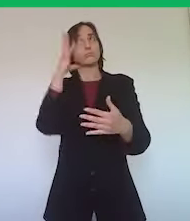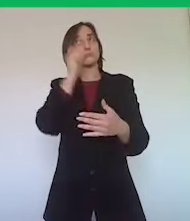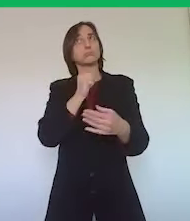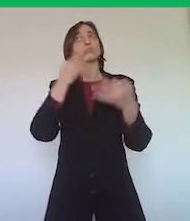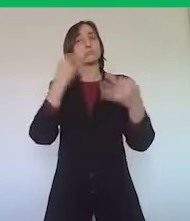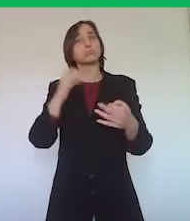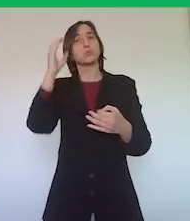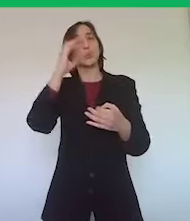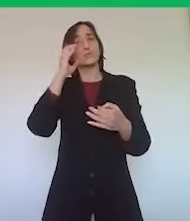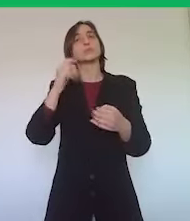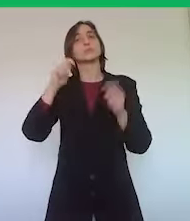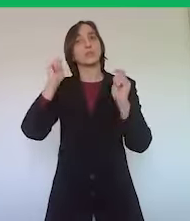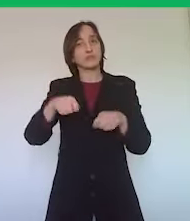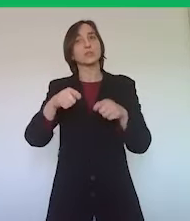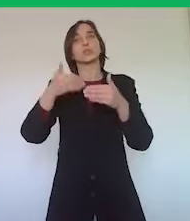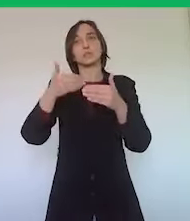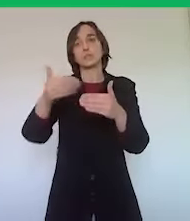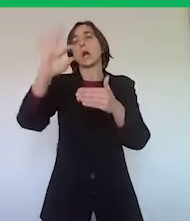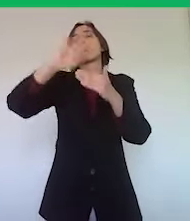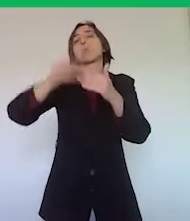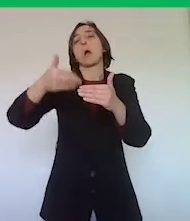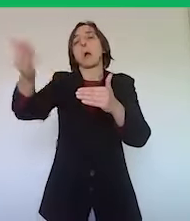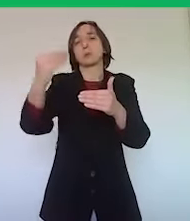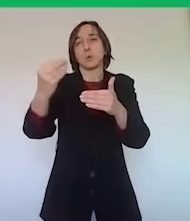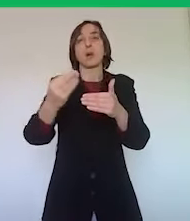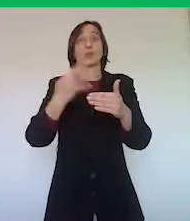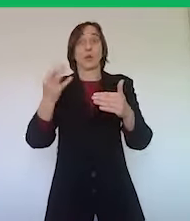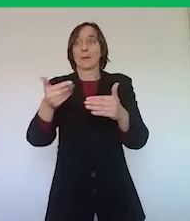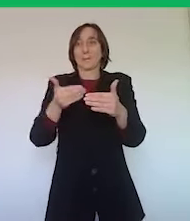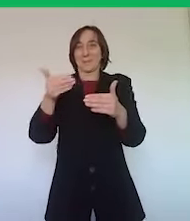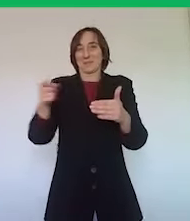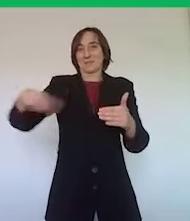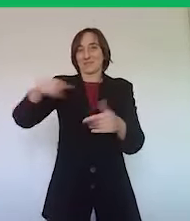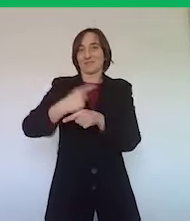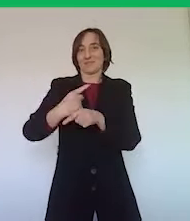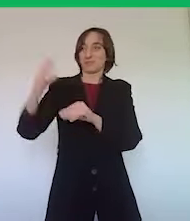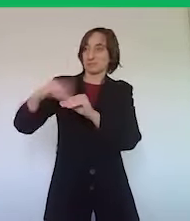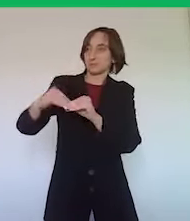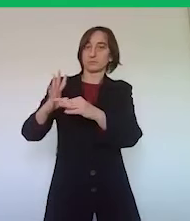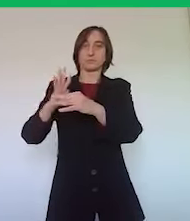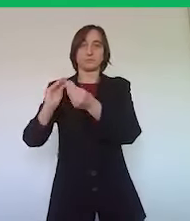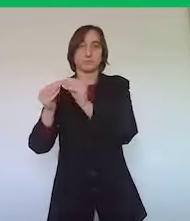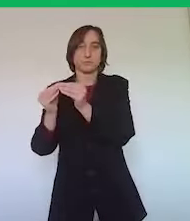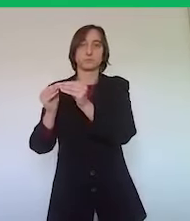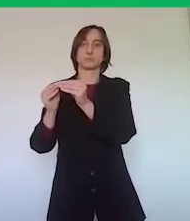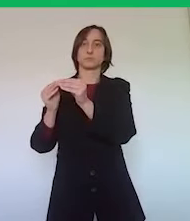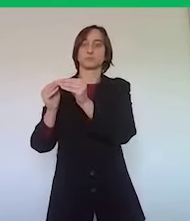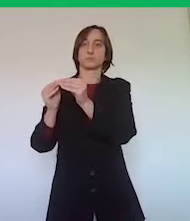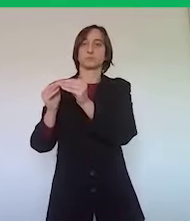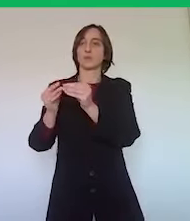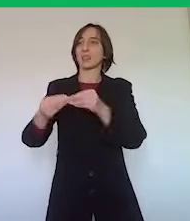data per le riaperture della filiera turistica, avranno la necessità di intervenire con alcuni dispositivi, con alcune